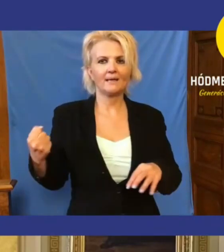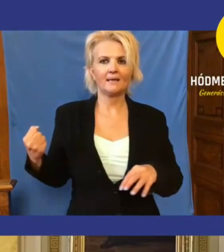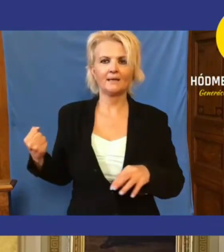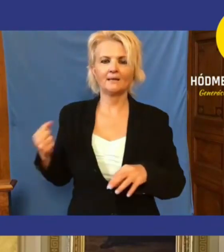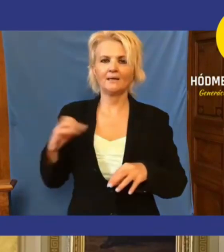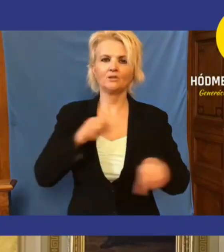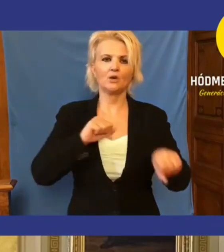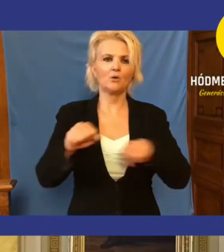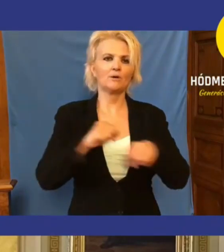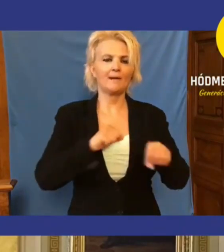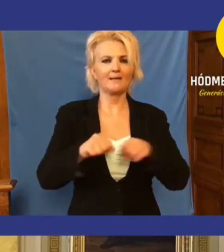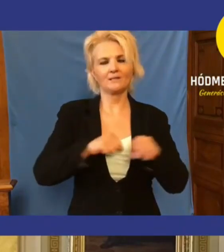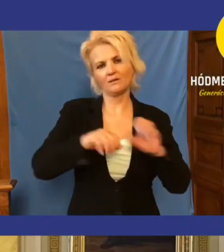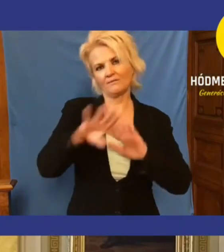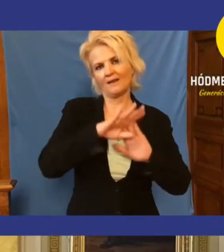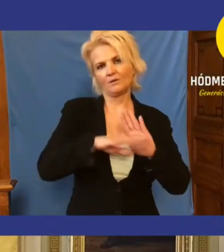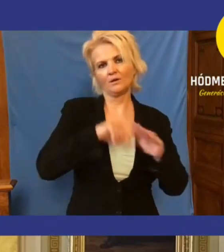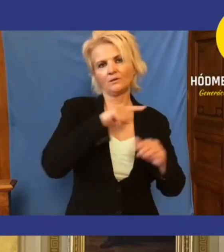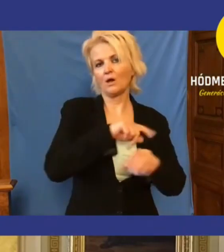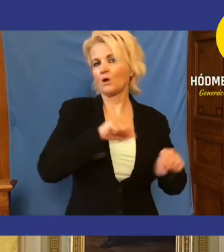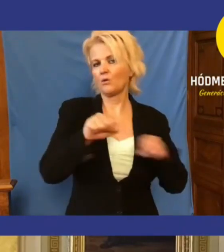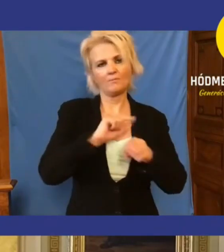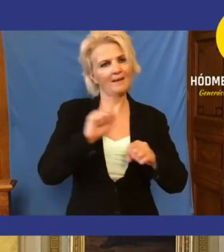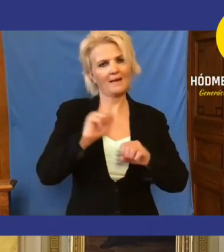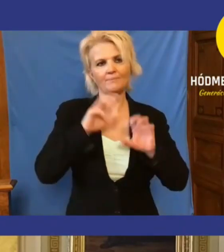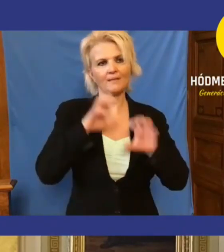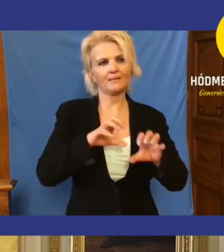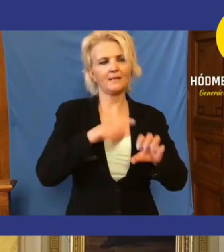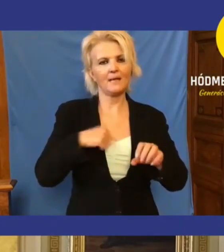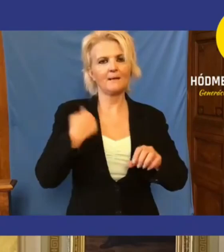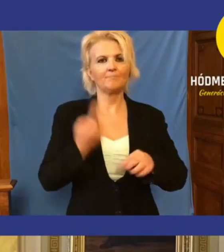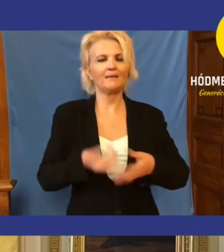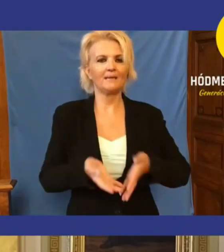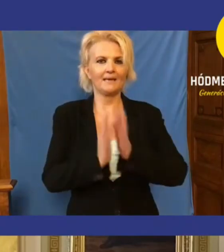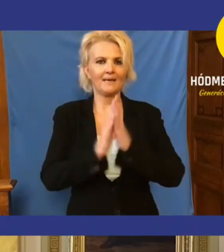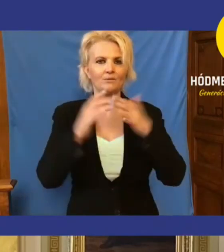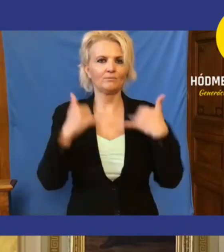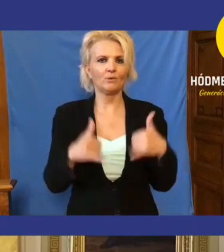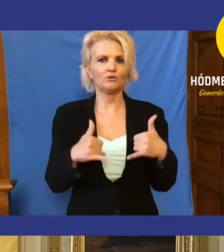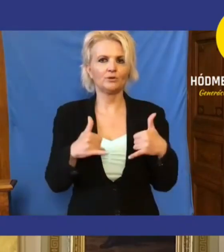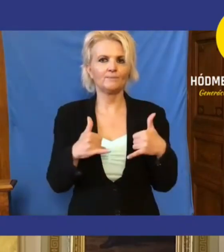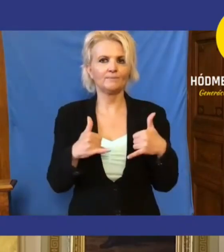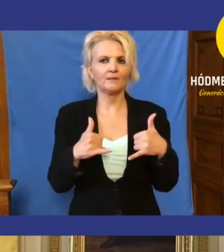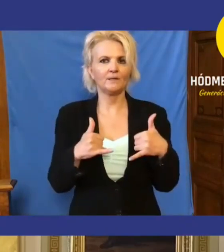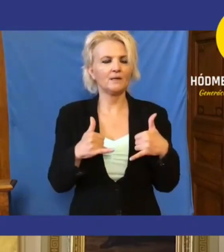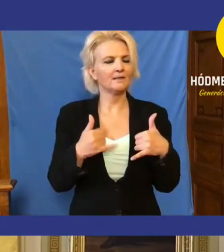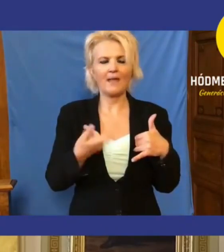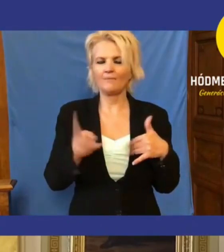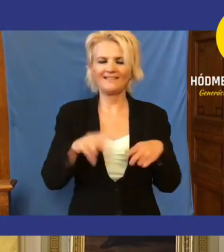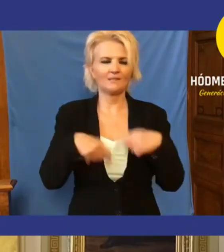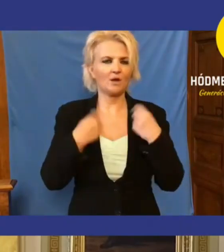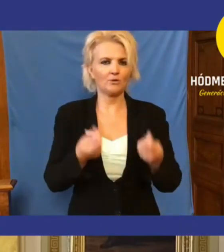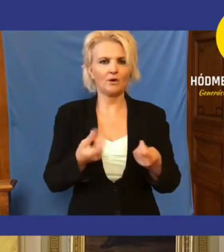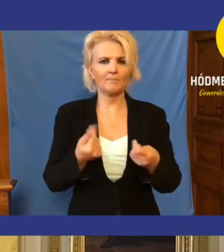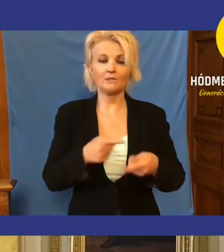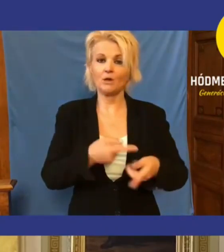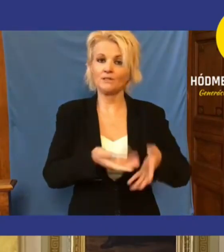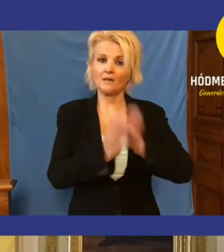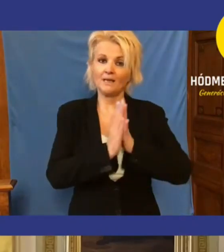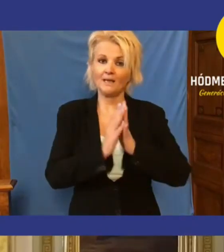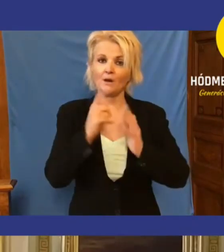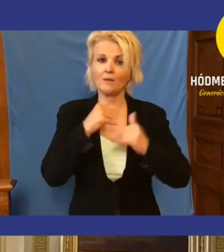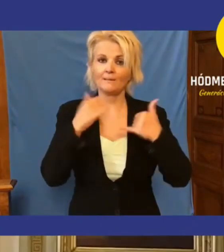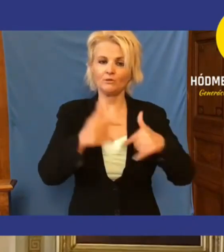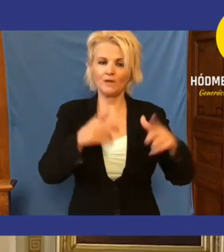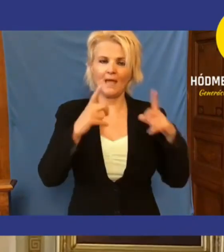az a kormányzathatás körében van. A kormány nem teszi meg. Mi még azt is kérjük most, jó, tehát nem visszaadjuk a pénzt, mi azt kérjük, hogy azt a pénzt, amit